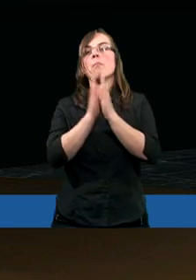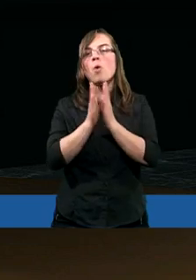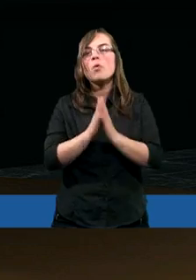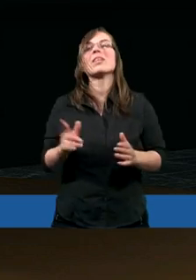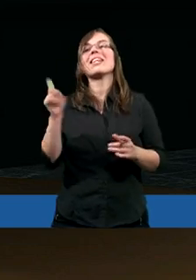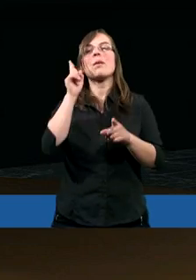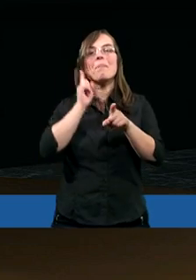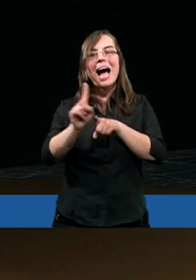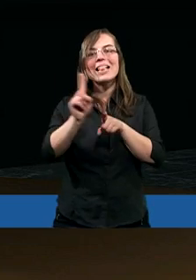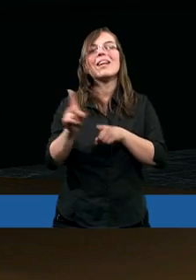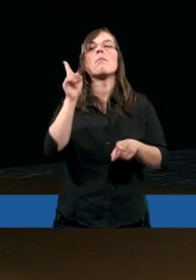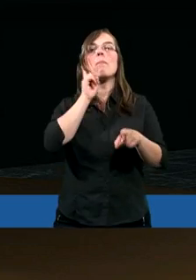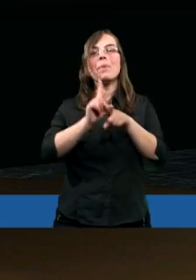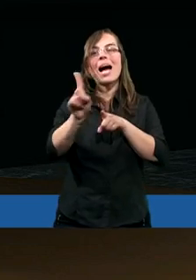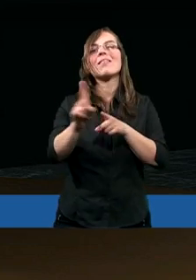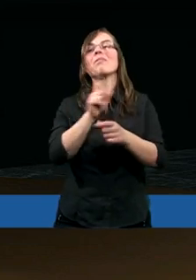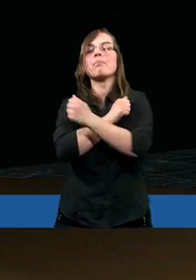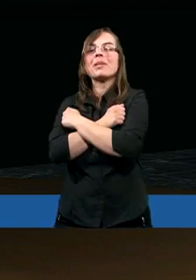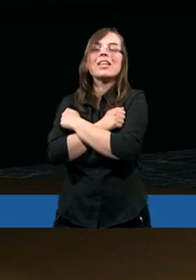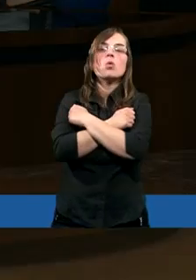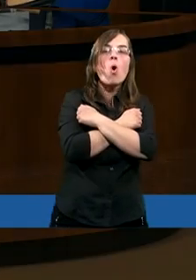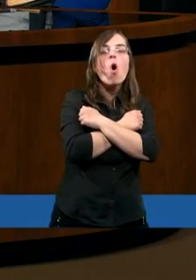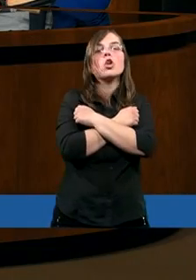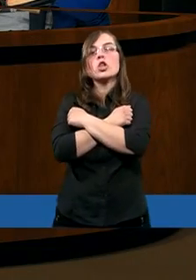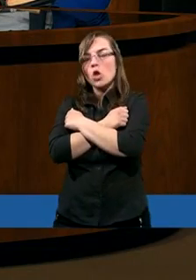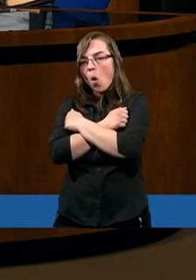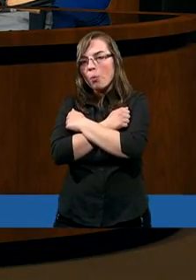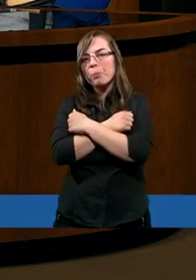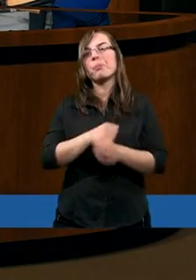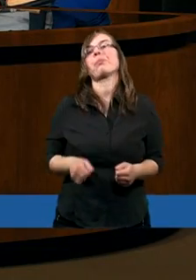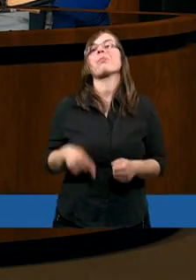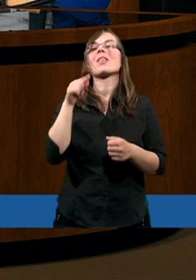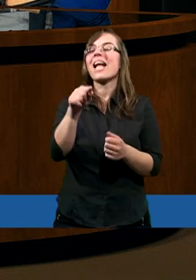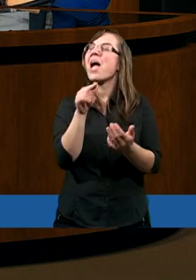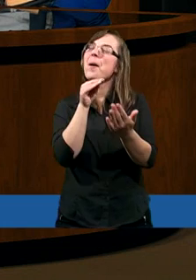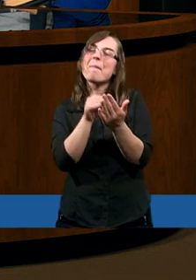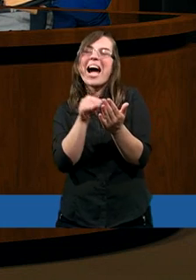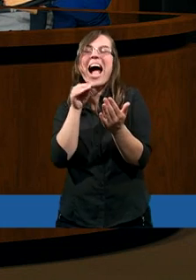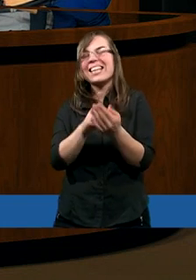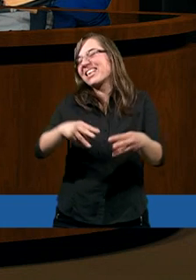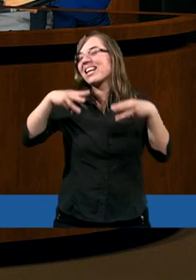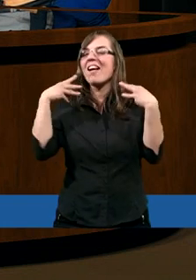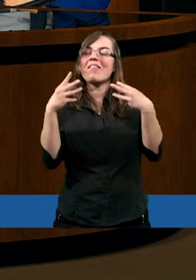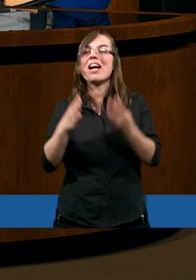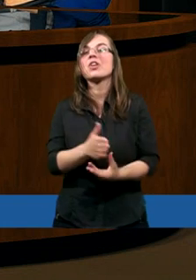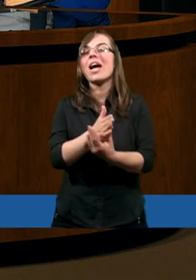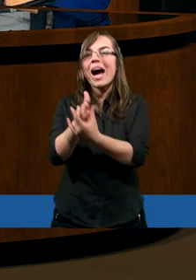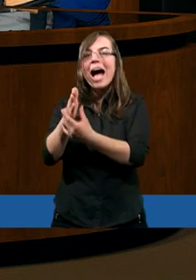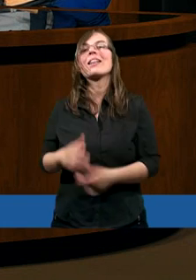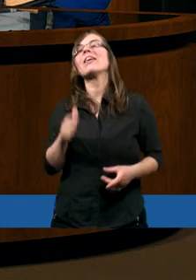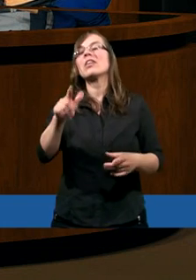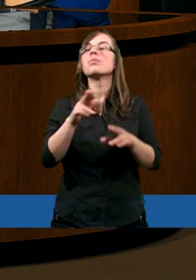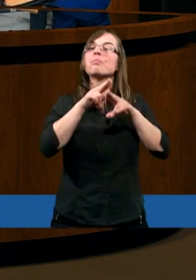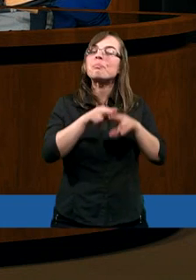pobożność braterstwem, braterstwo miłością. Zobaczcie, jakie praktyczne rady. Piotr wcale nie zostawia nas